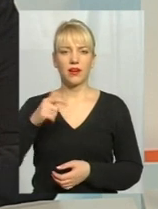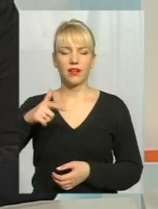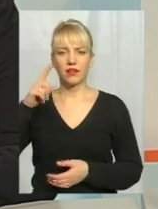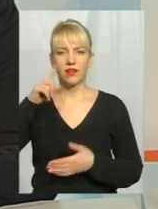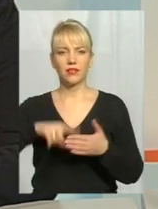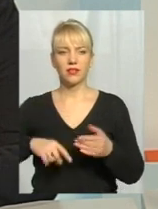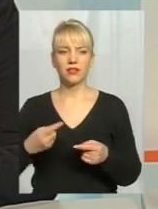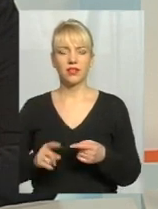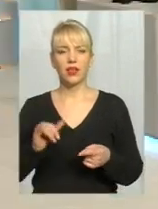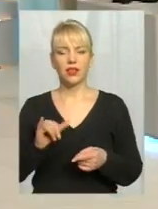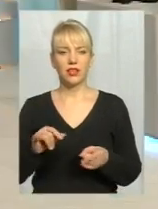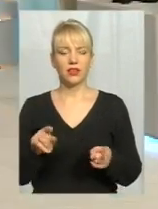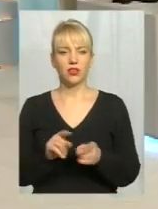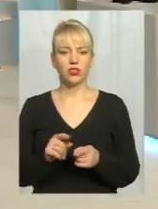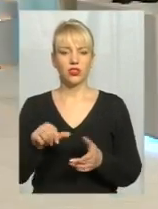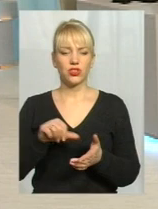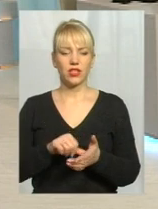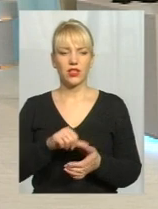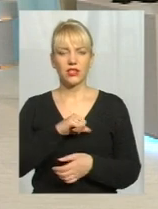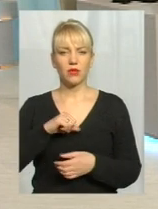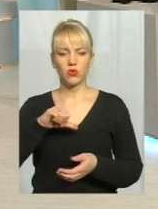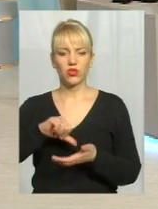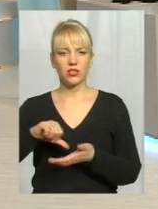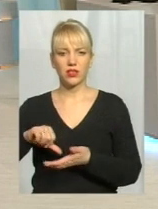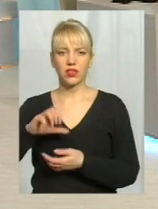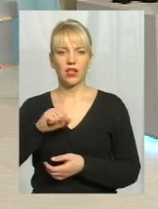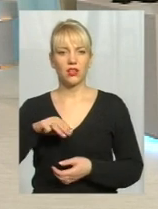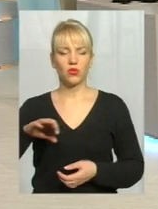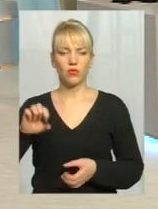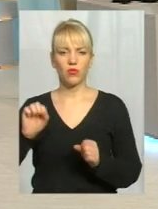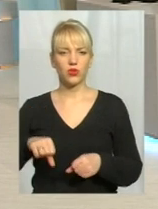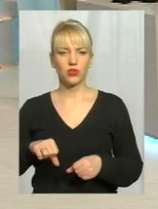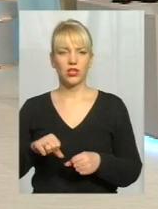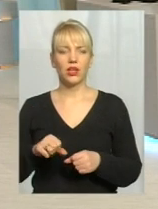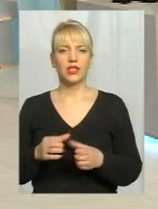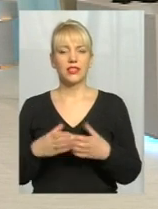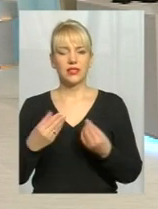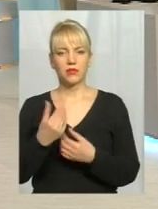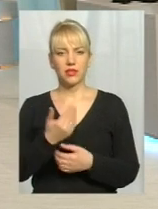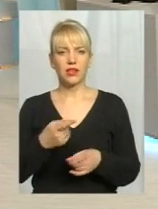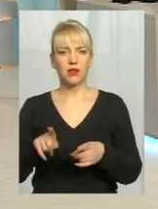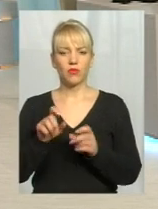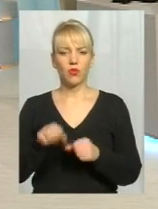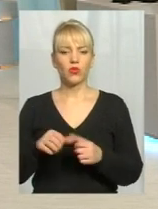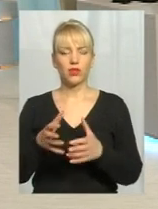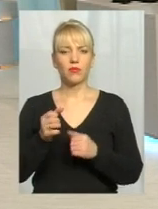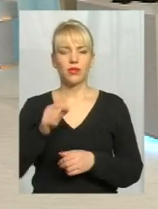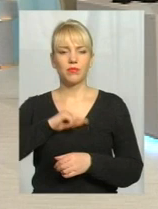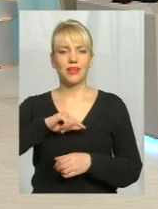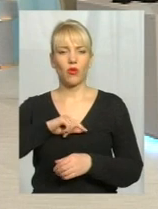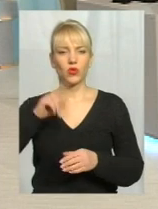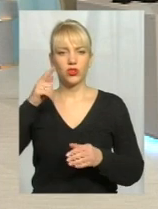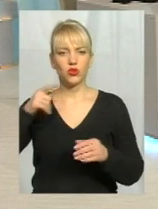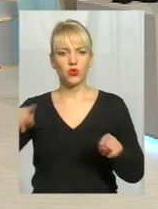учасників АТО і самі учасники АТО можуть отримати там і психологічну реабілітацію.